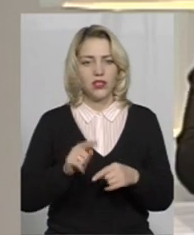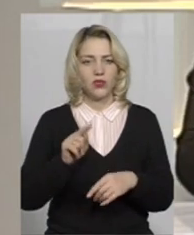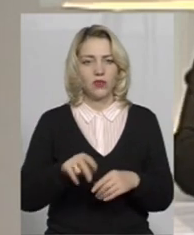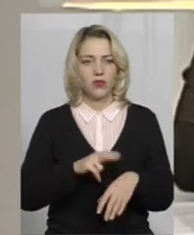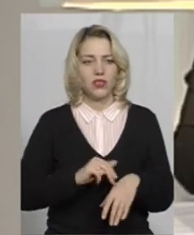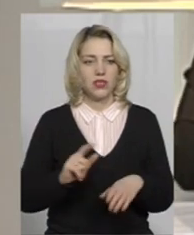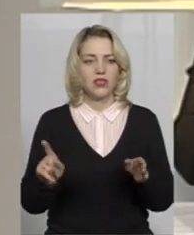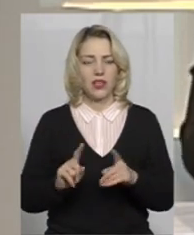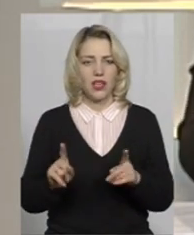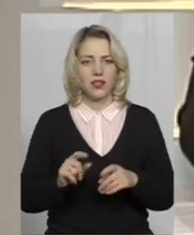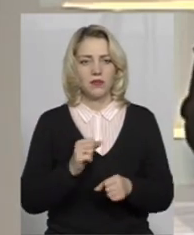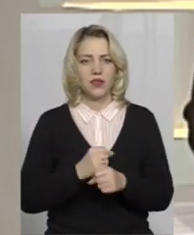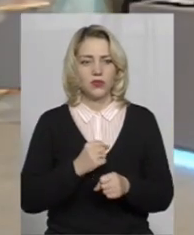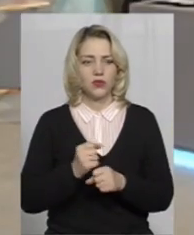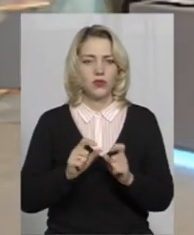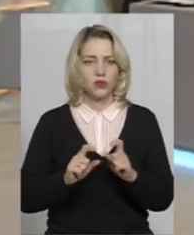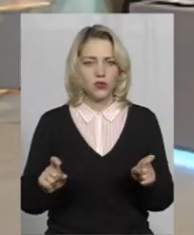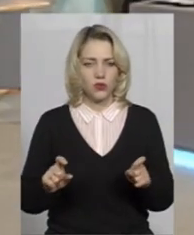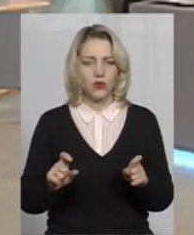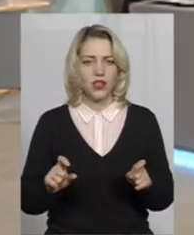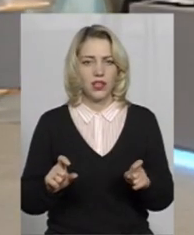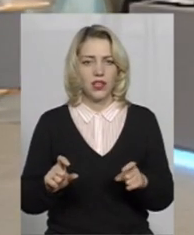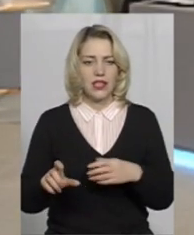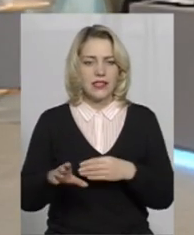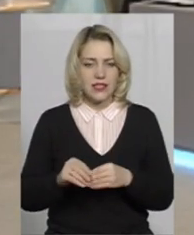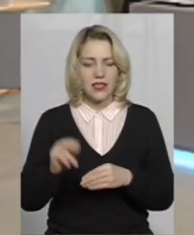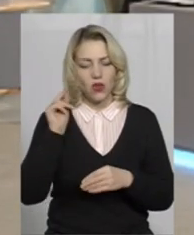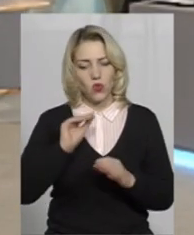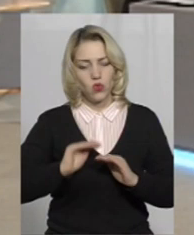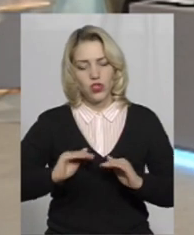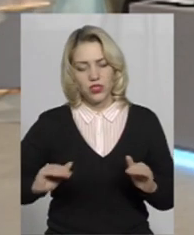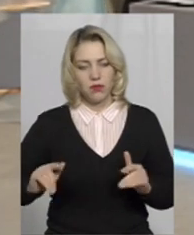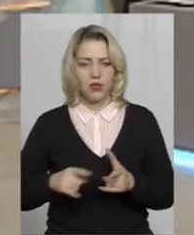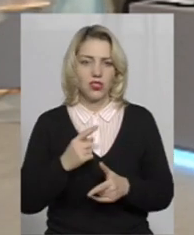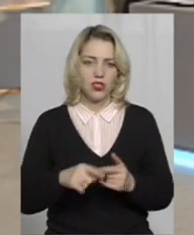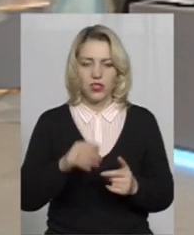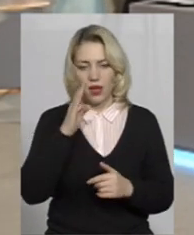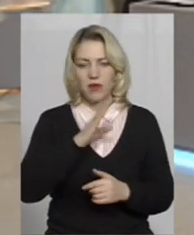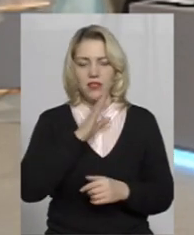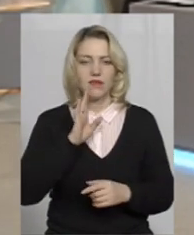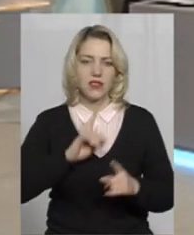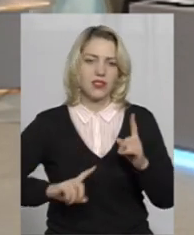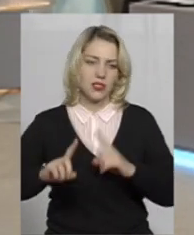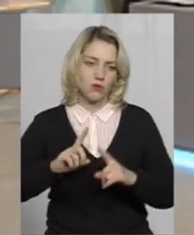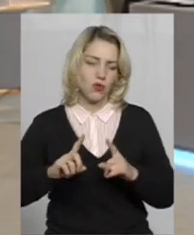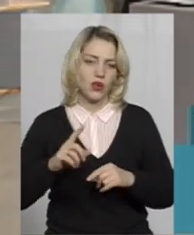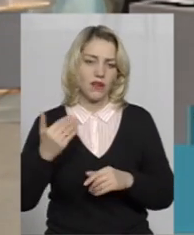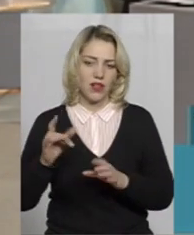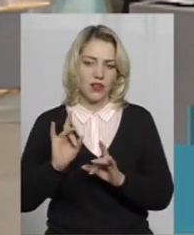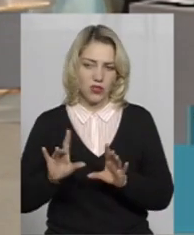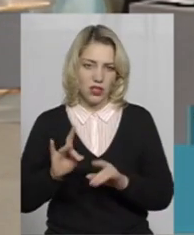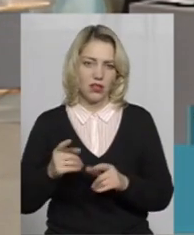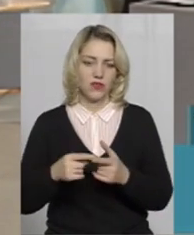поліцейський, який працює у школі з учнями, чи на батьківських зборах, ви сказали, чи з